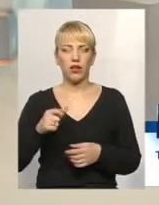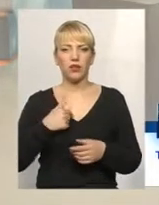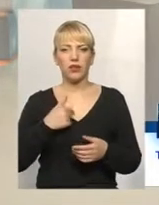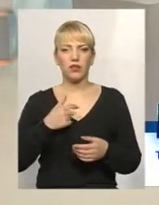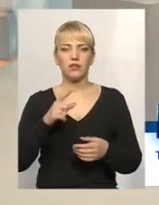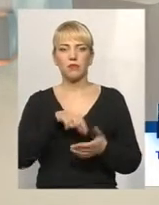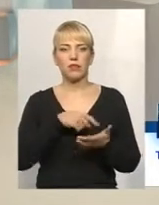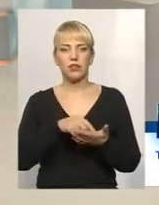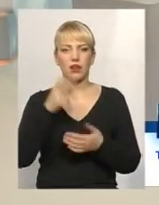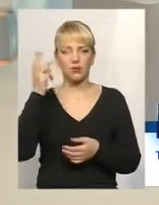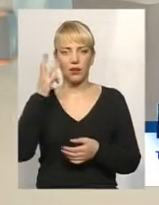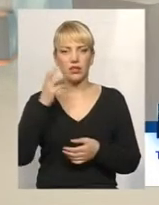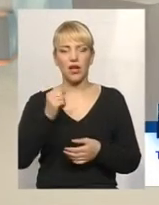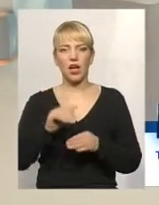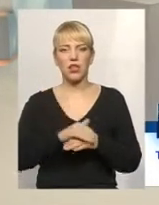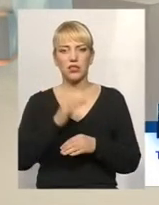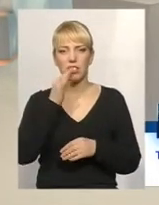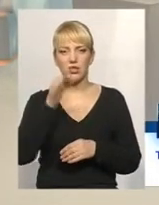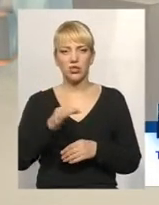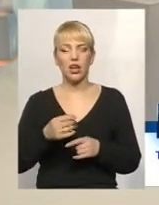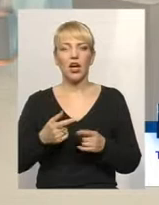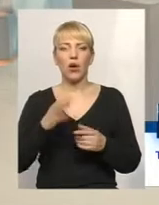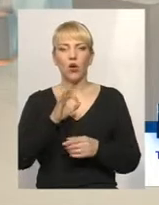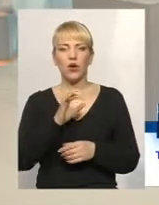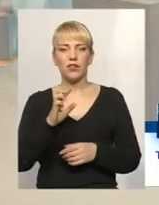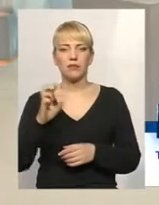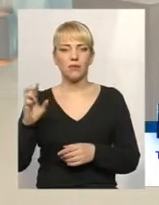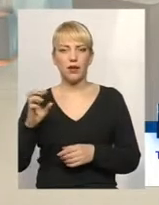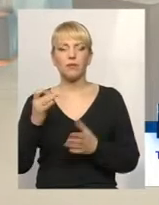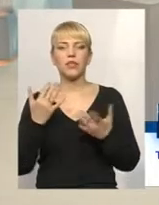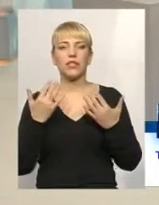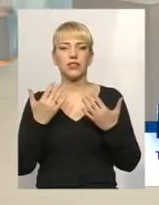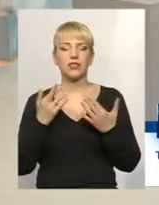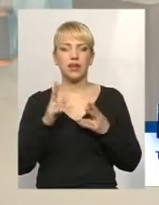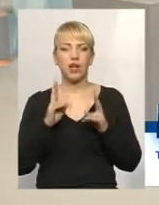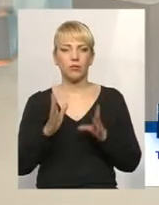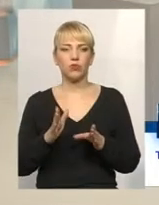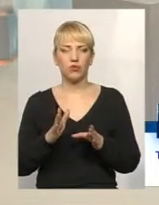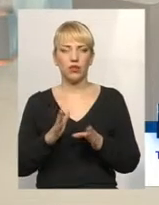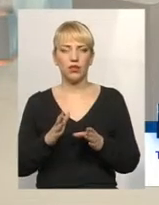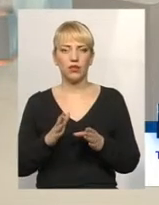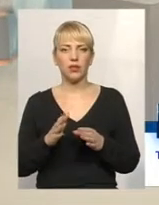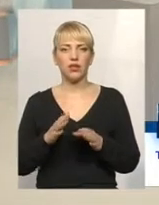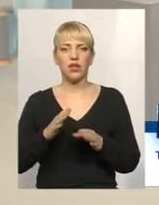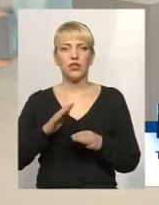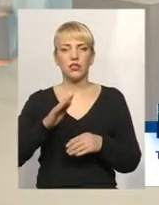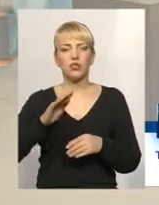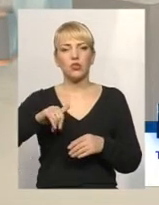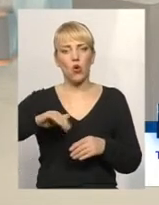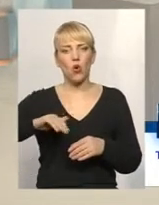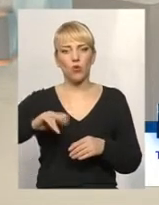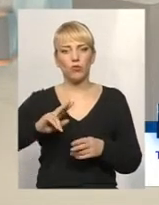Хмельницька. А скажіть, будь ласка, ОСББ, як буде згодом міняти